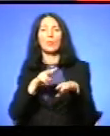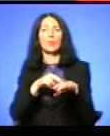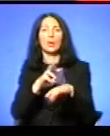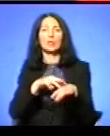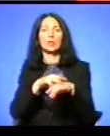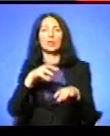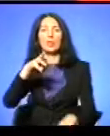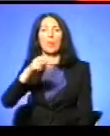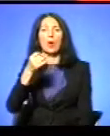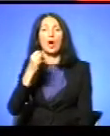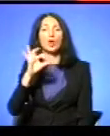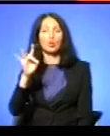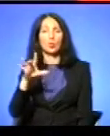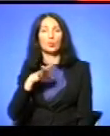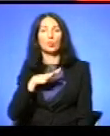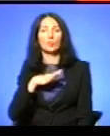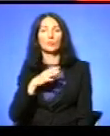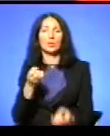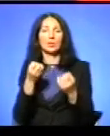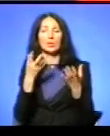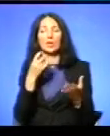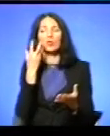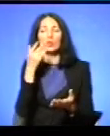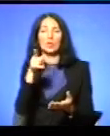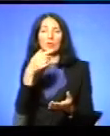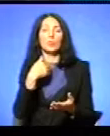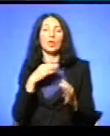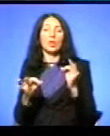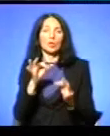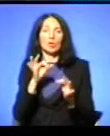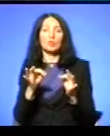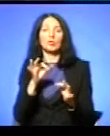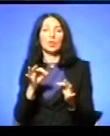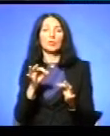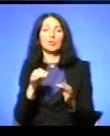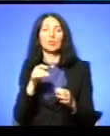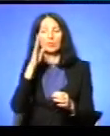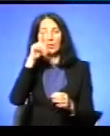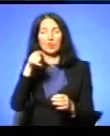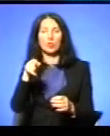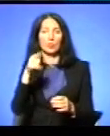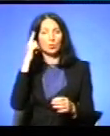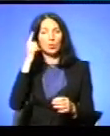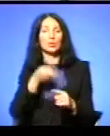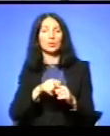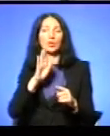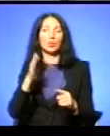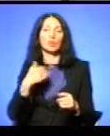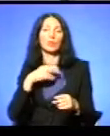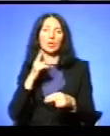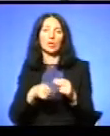моїм Очевидно, що він, коли мене судив То він думав, що це мені кінець буде Але